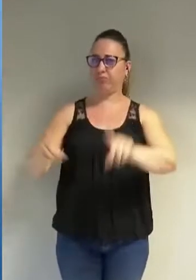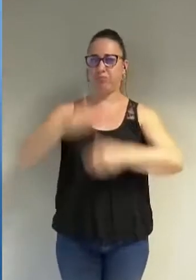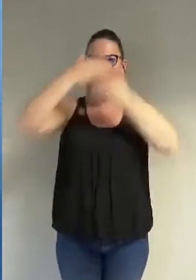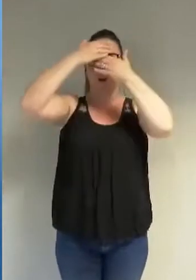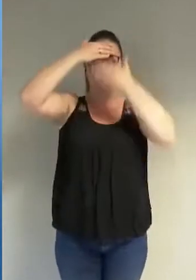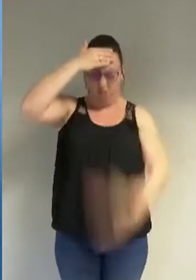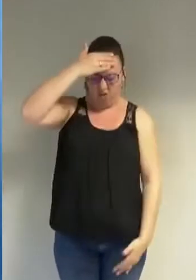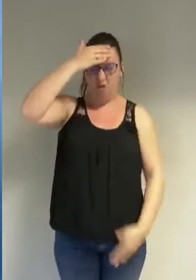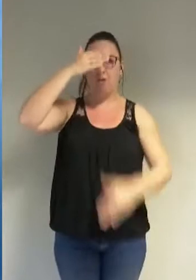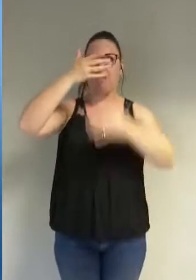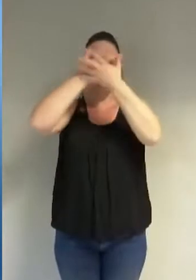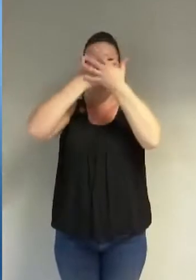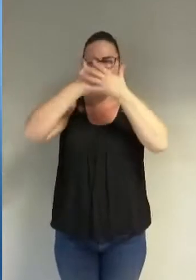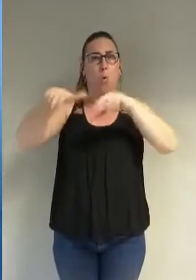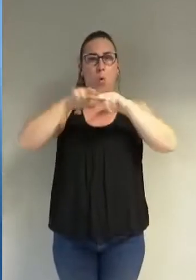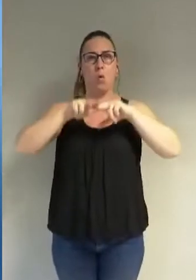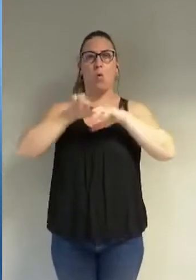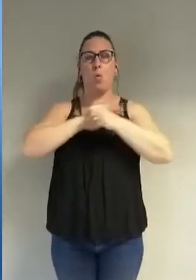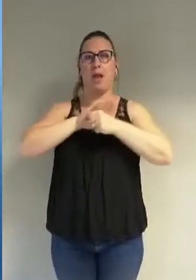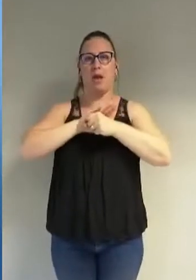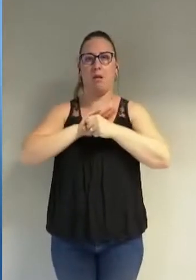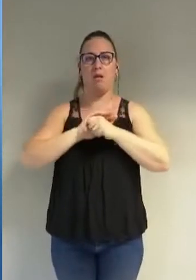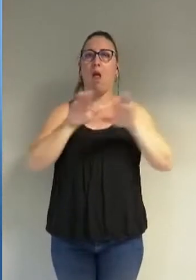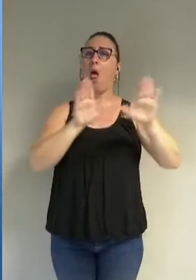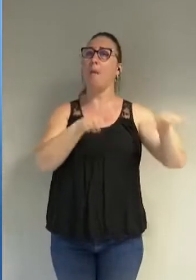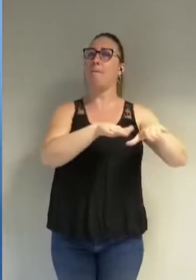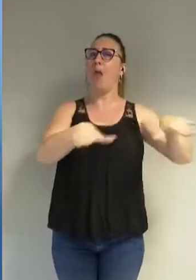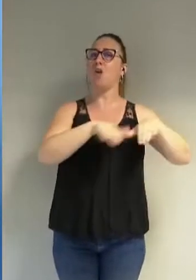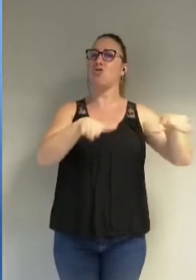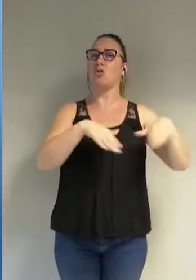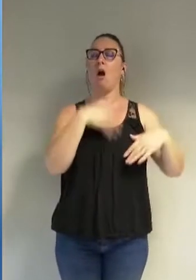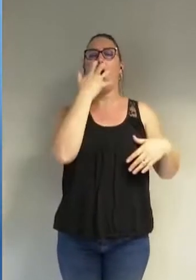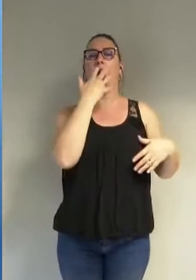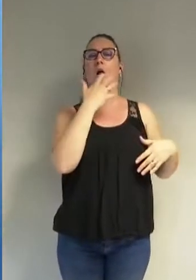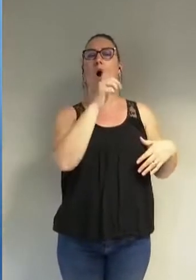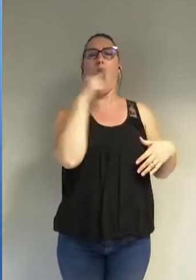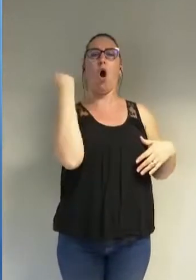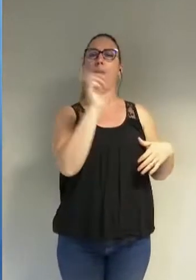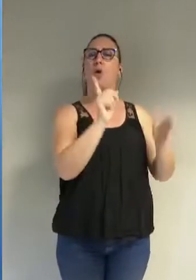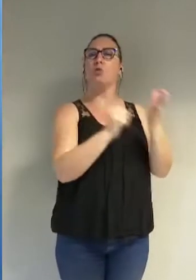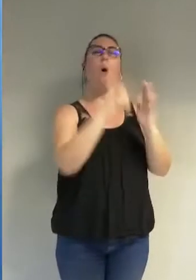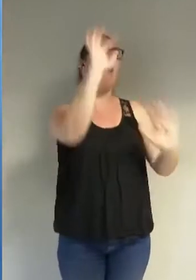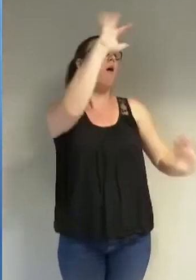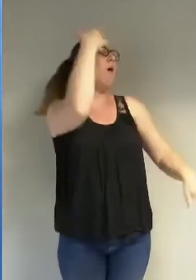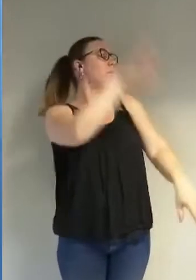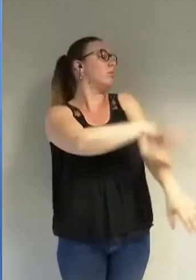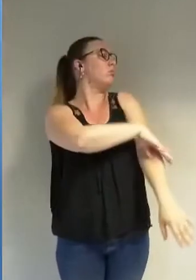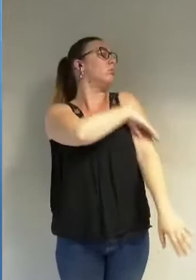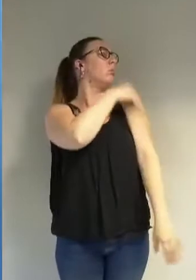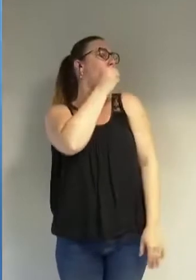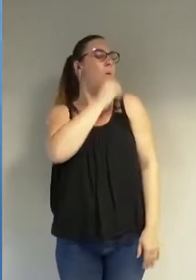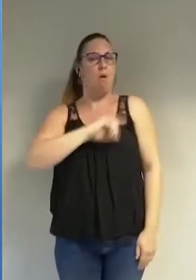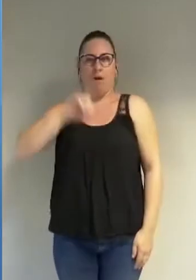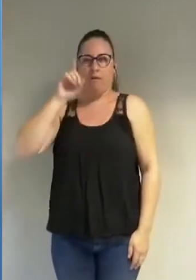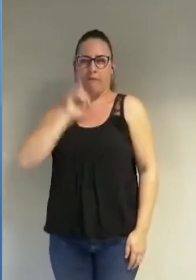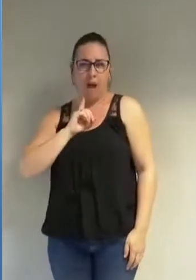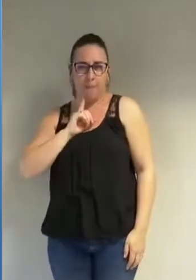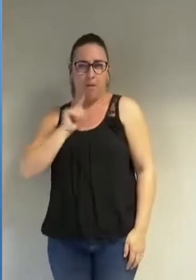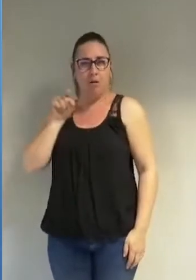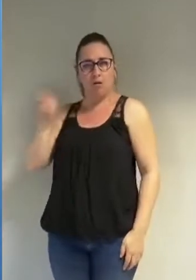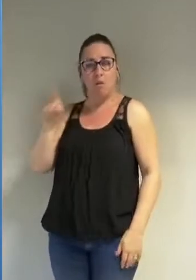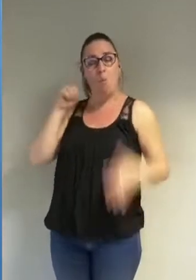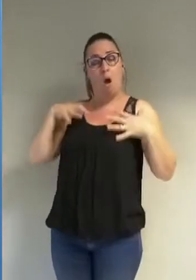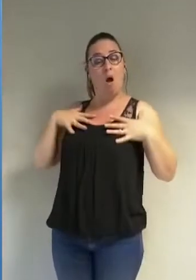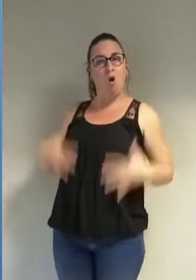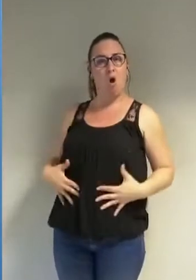couverte à la plage l'homme a le droit de jouir de la chaleur du soleil caressant sa peau tandis que la femme à cause de son